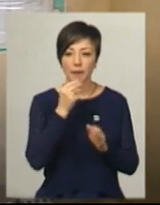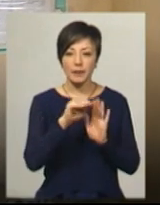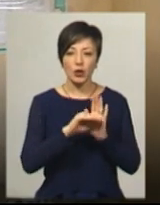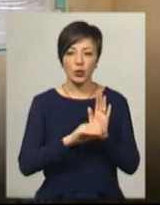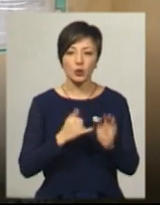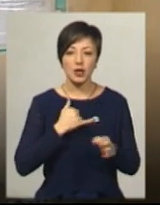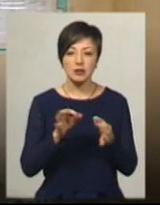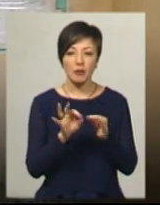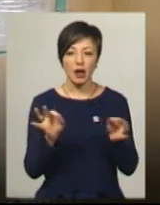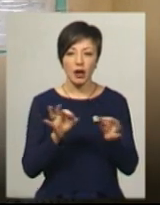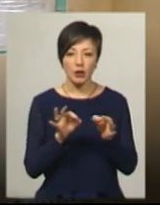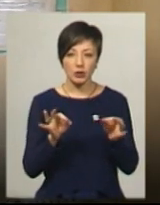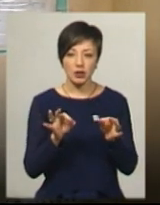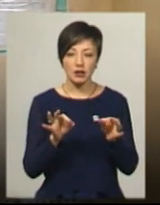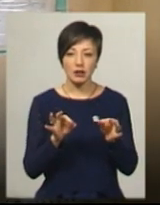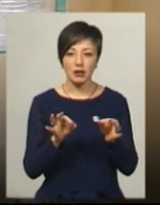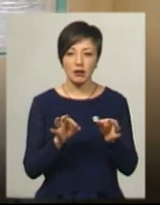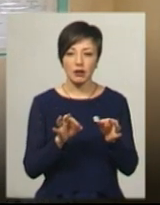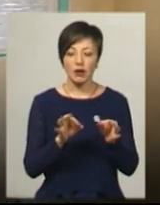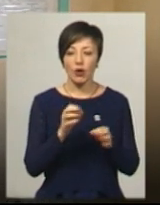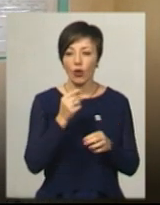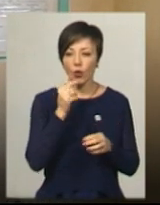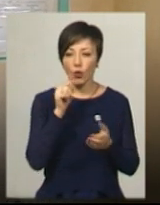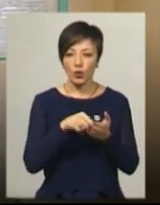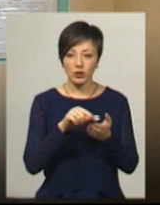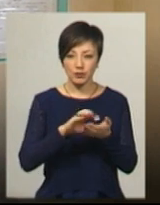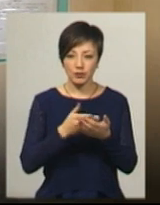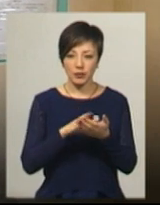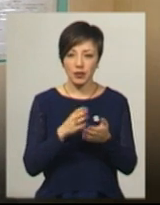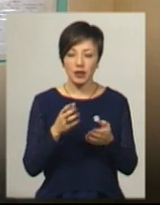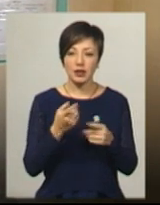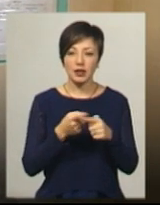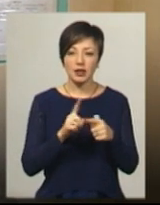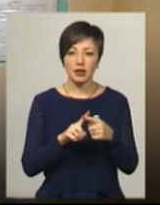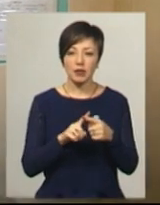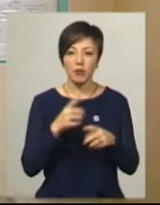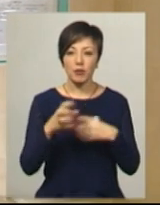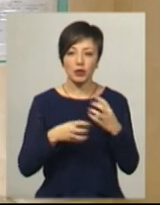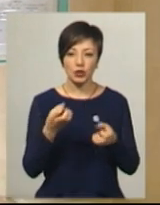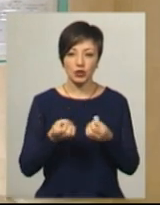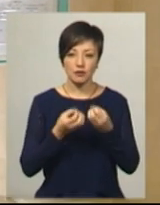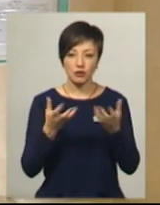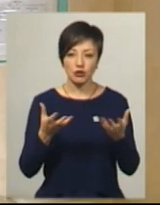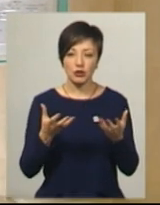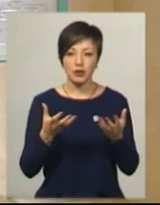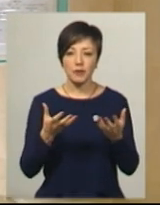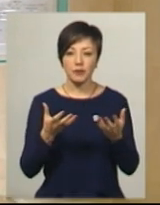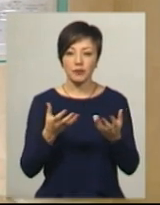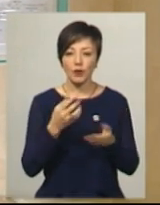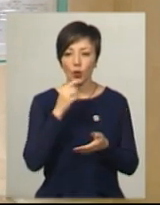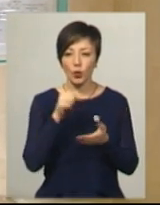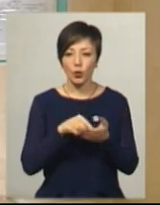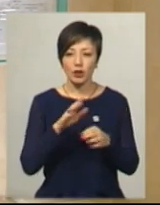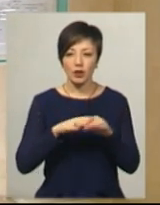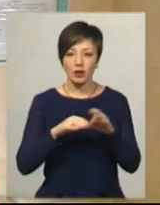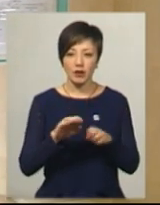макарони з нагідцями і помідорою свіжою. Нагідці ми робили